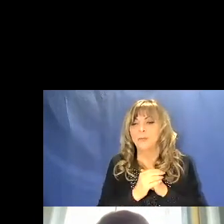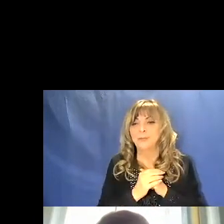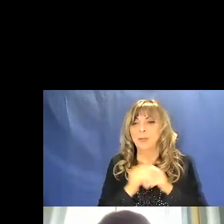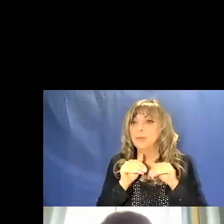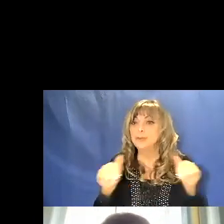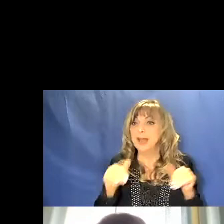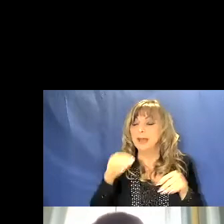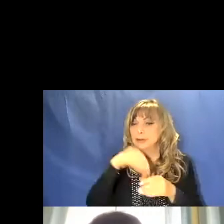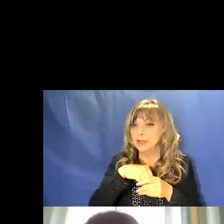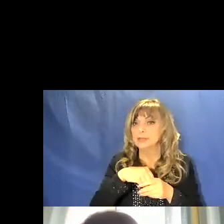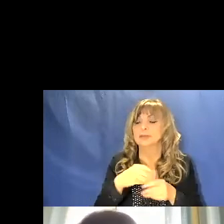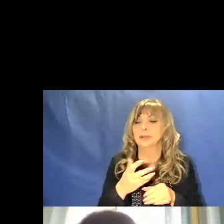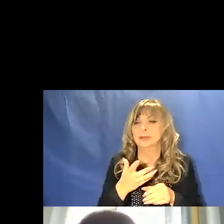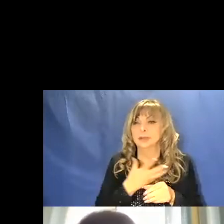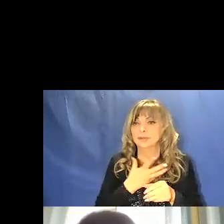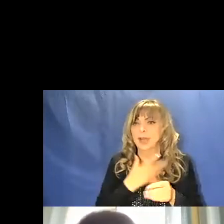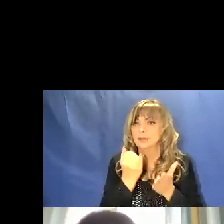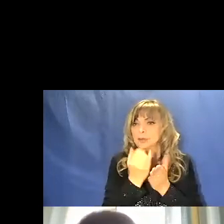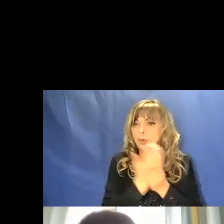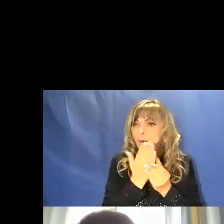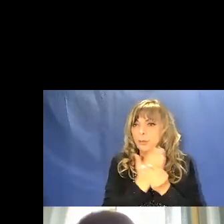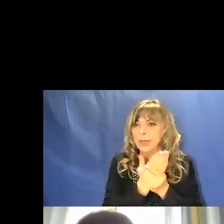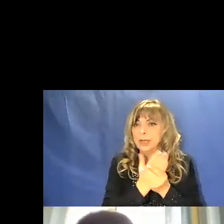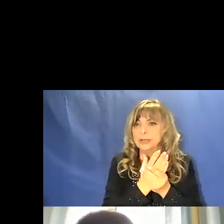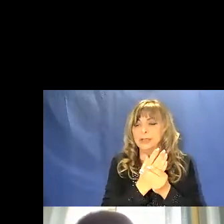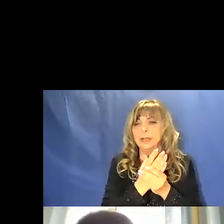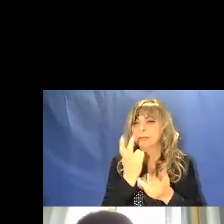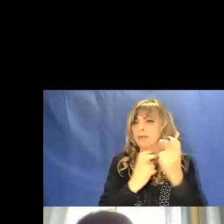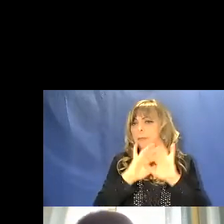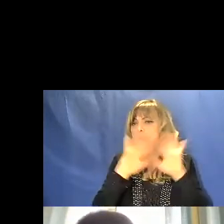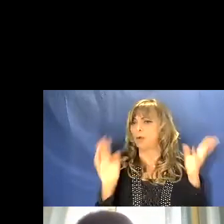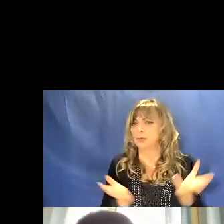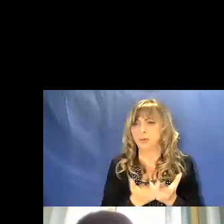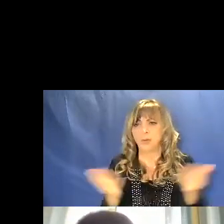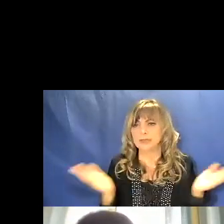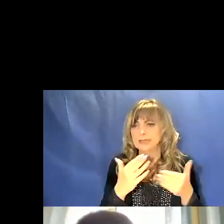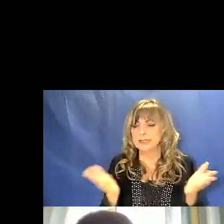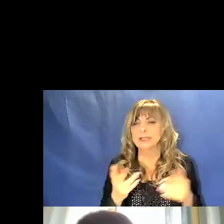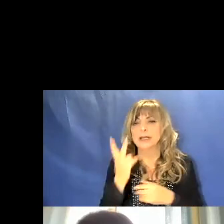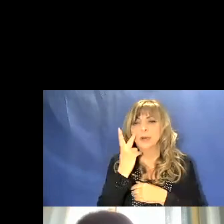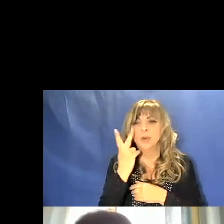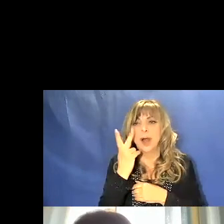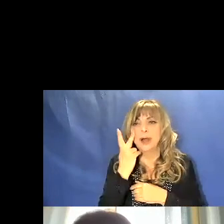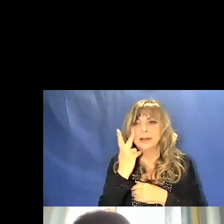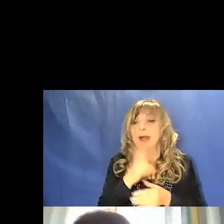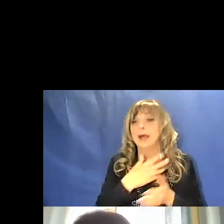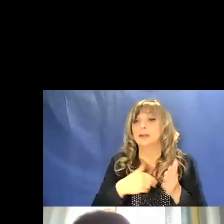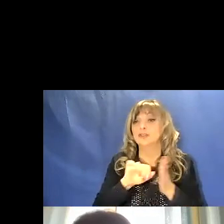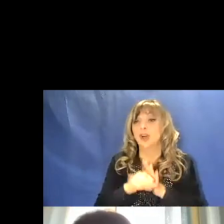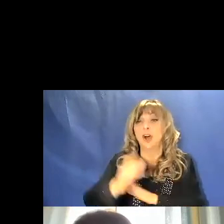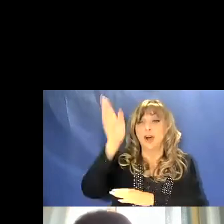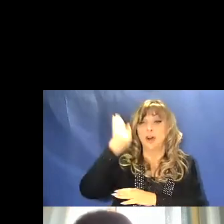che raccoglie documenti di tutto il mondo che riguardano appunto la preistoria.